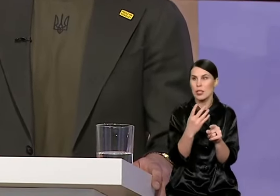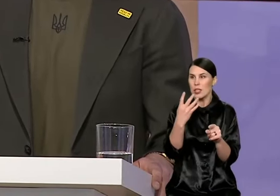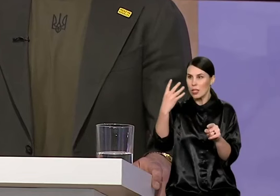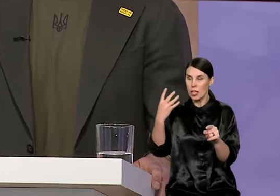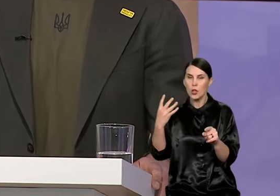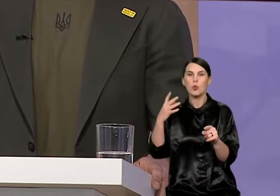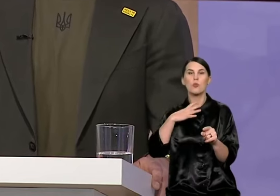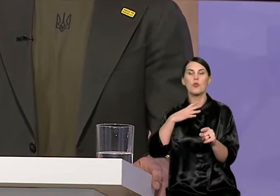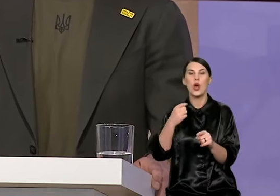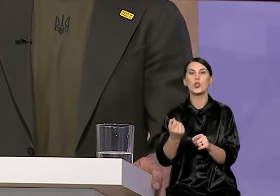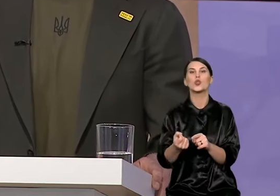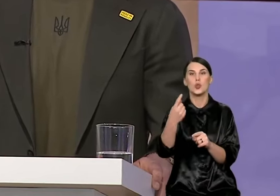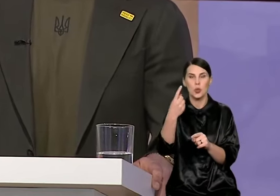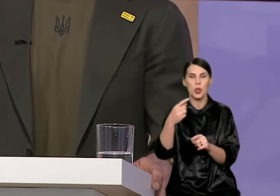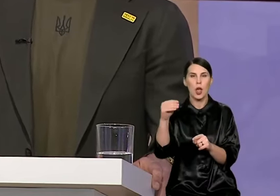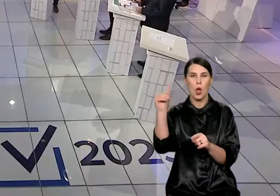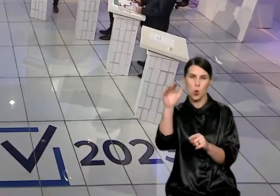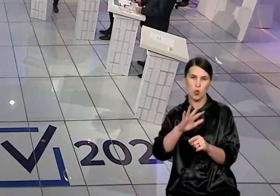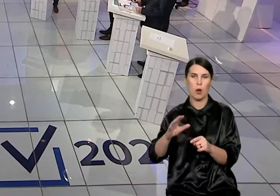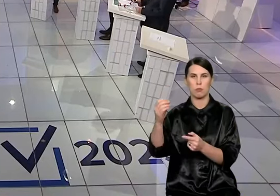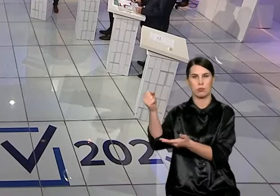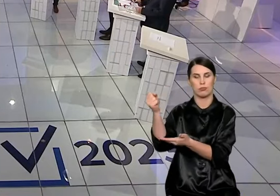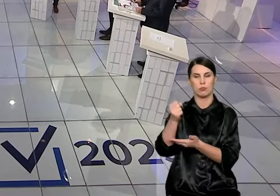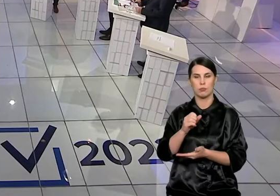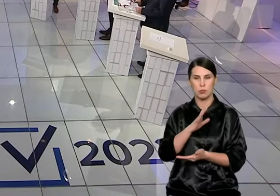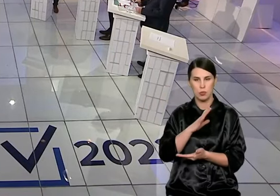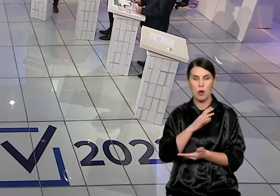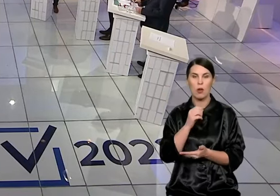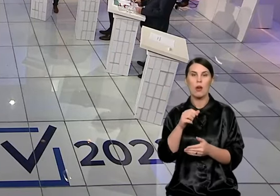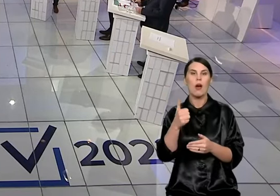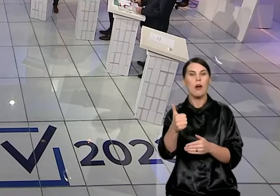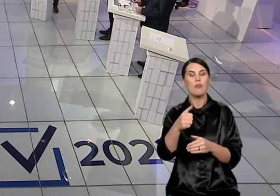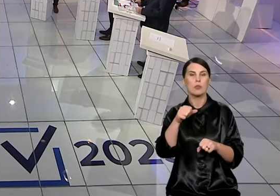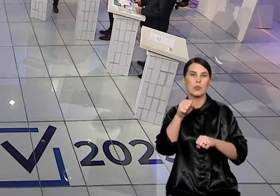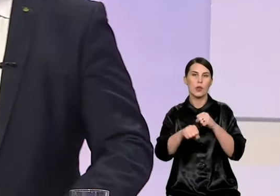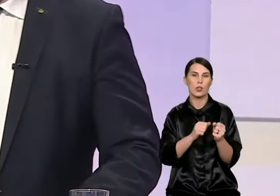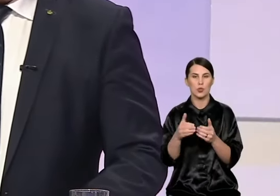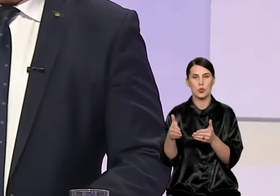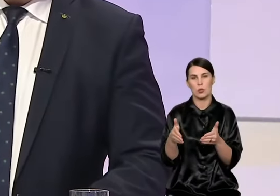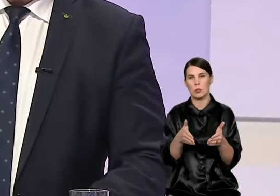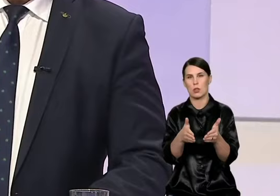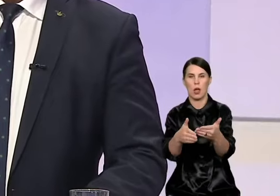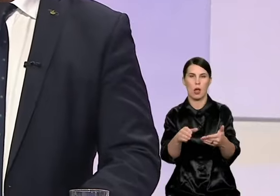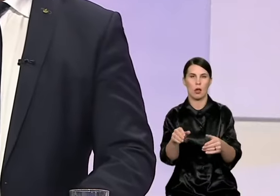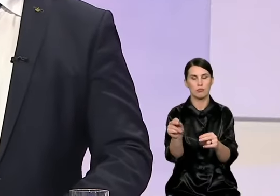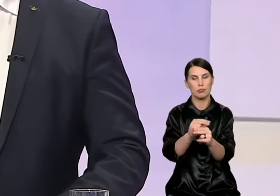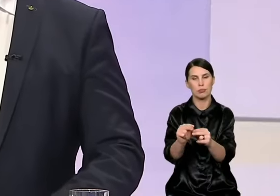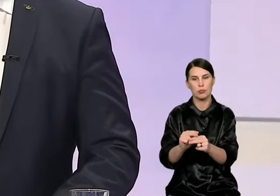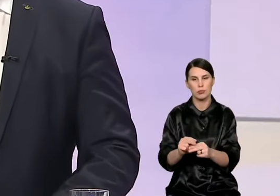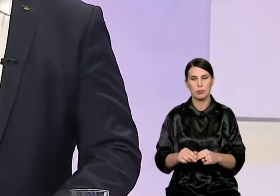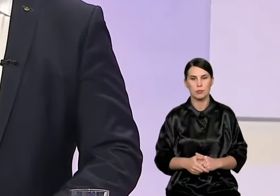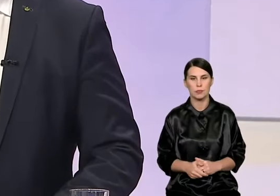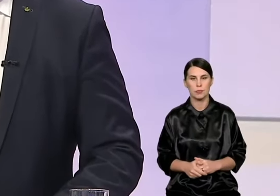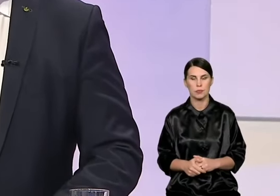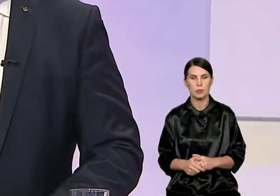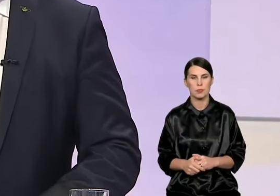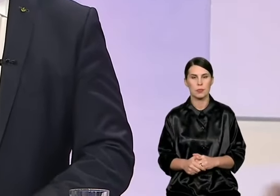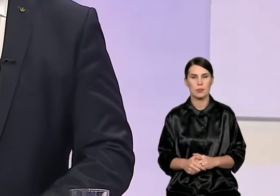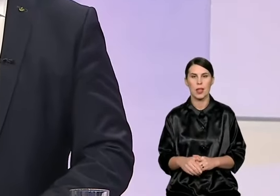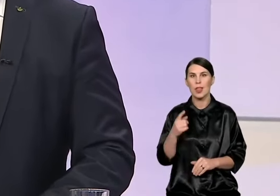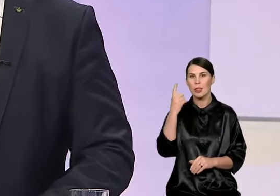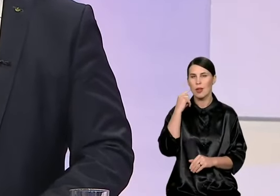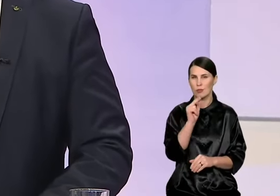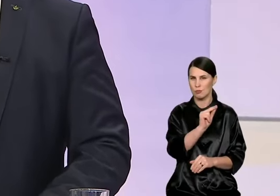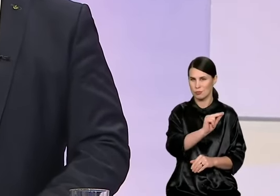Europos Sąjungos pinigai rengiant dviračių. Gerai, ačiū panas Lapinskas, laukai. Prašau. Aš noriu patkreipti kolegų dėmesį, kad Vilnius